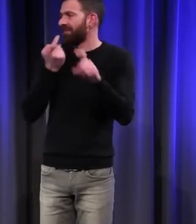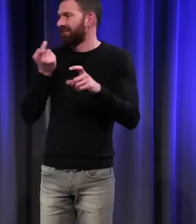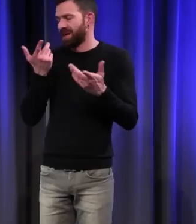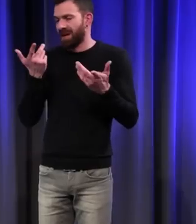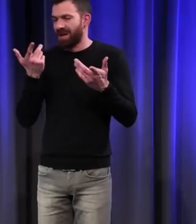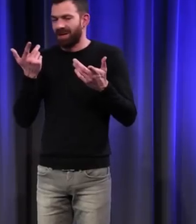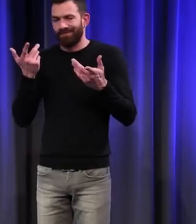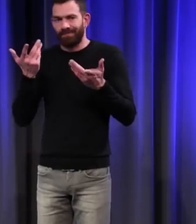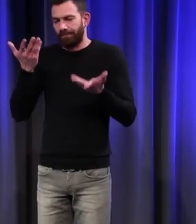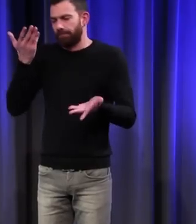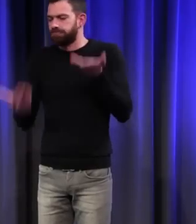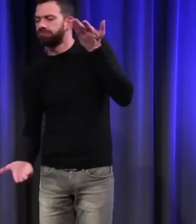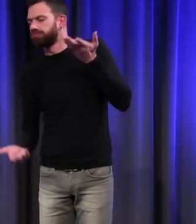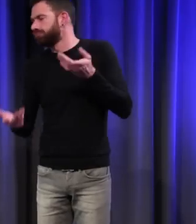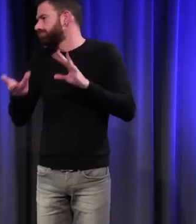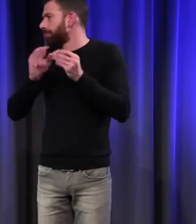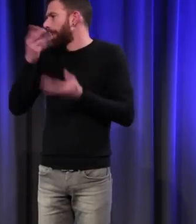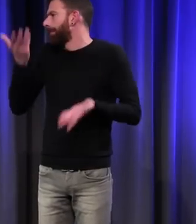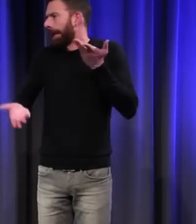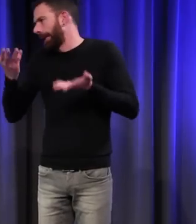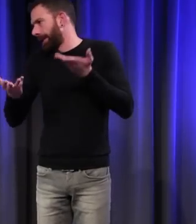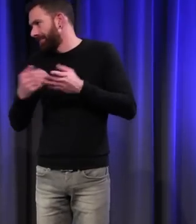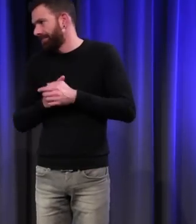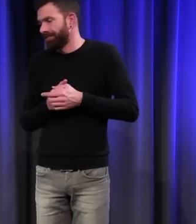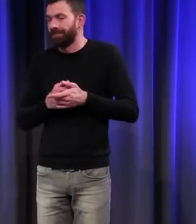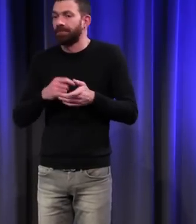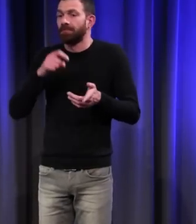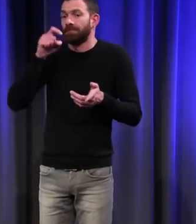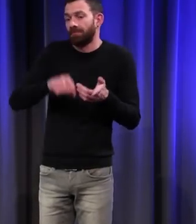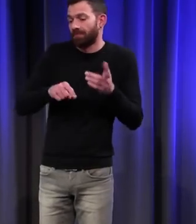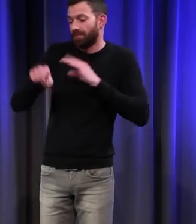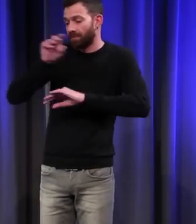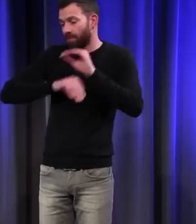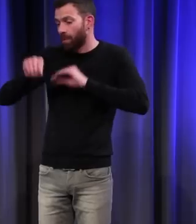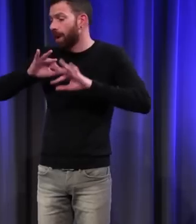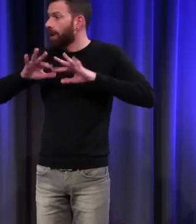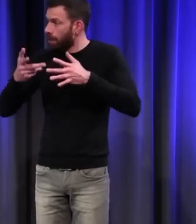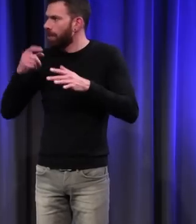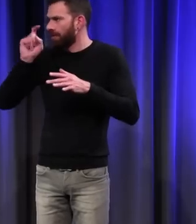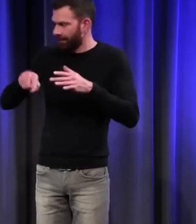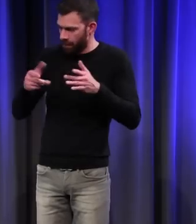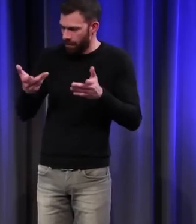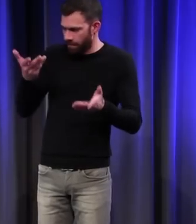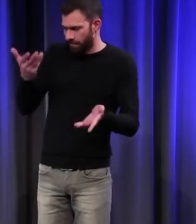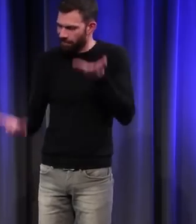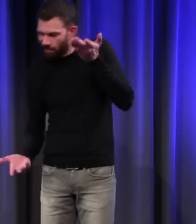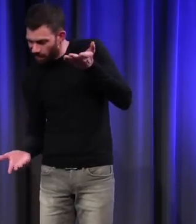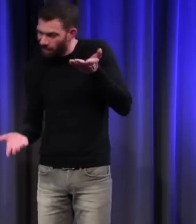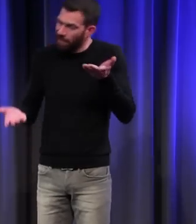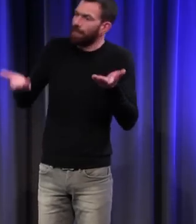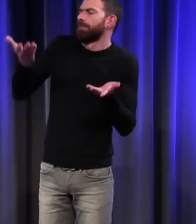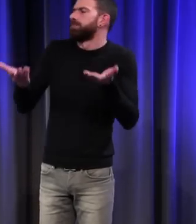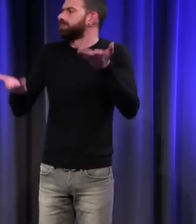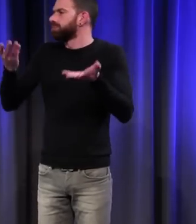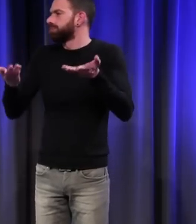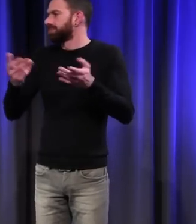chose. Et donc, il faut soigner en opérant un rééquilibre. Et